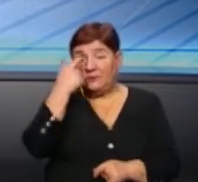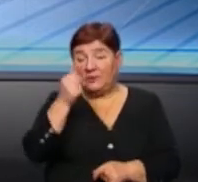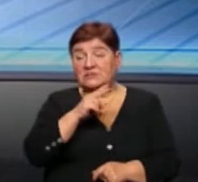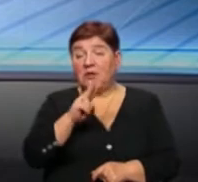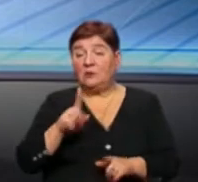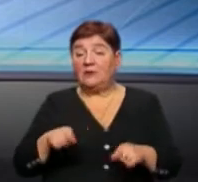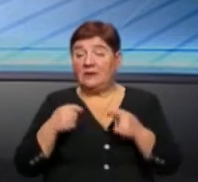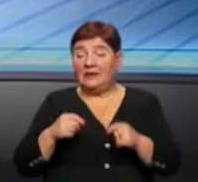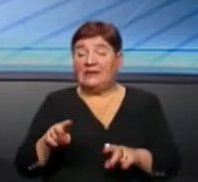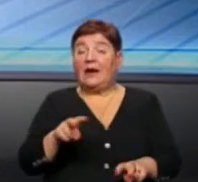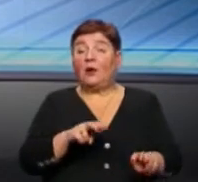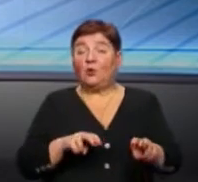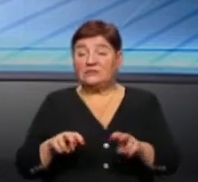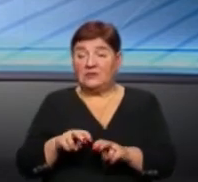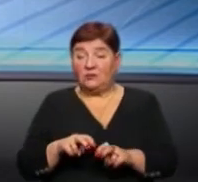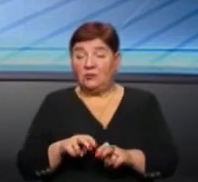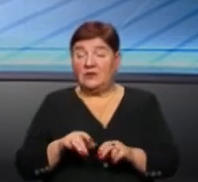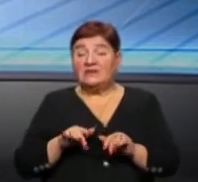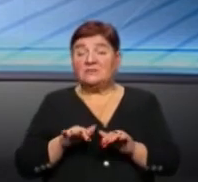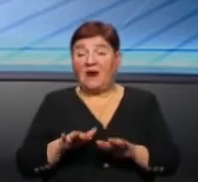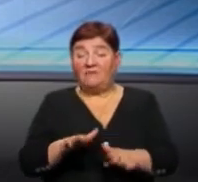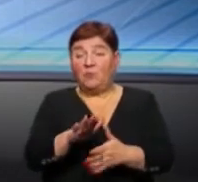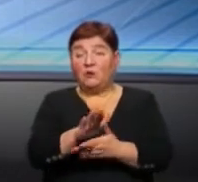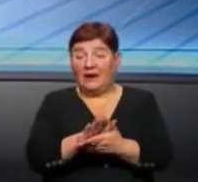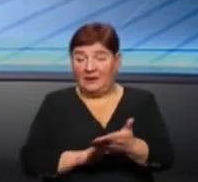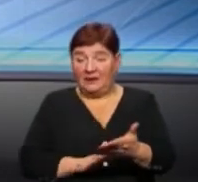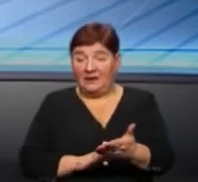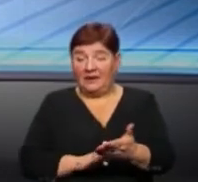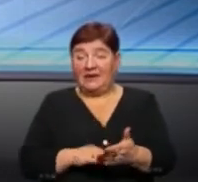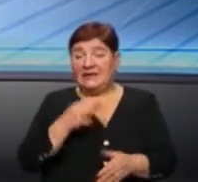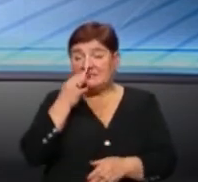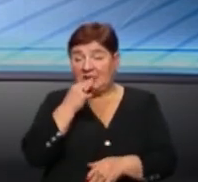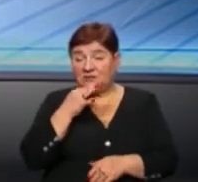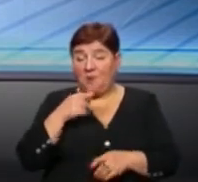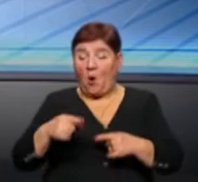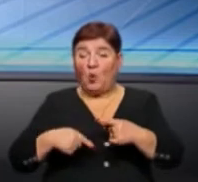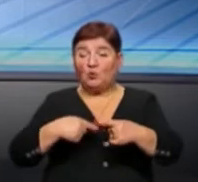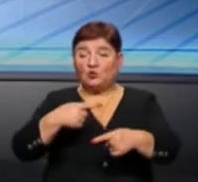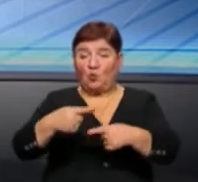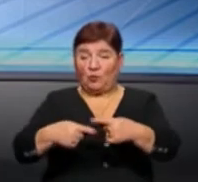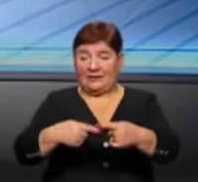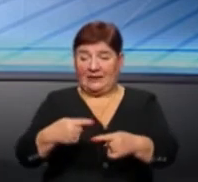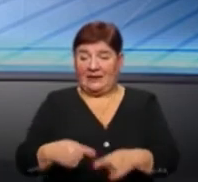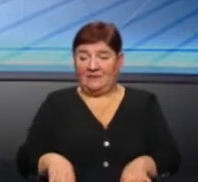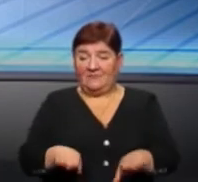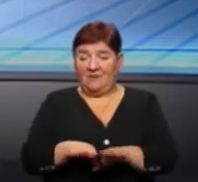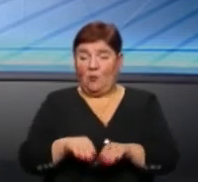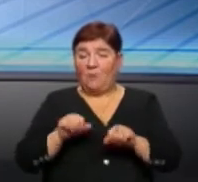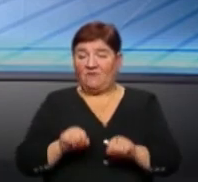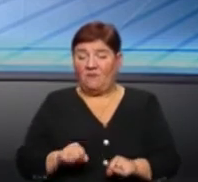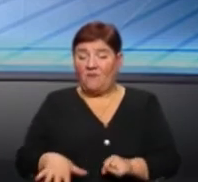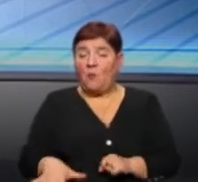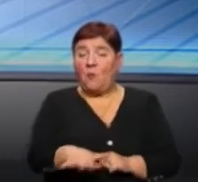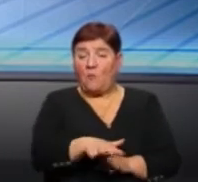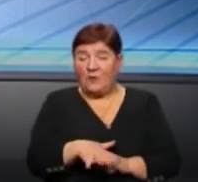яку нам необхідну для розгляду вже справи подалі, і, ну, скажімо так, розкрутки маховика в правовому